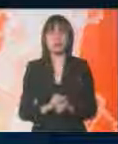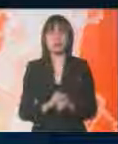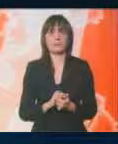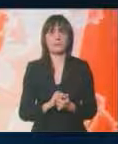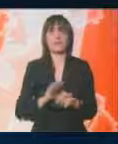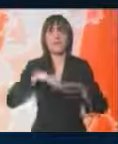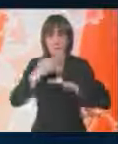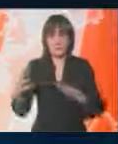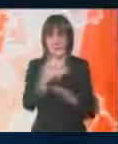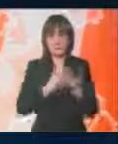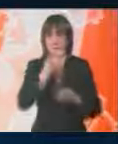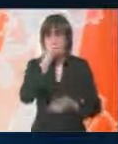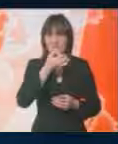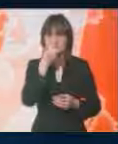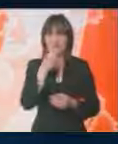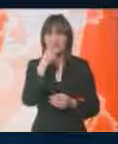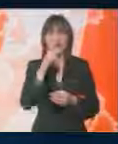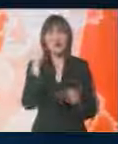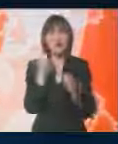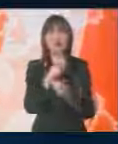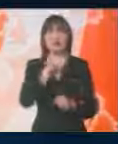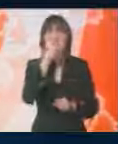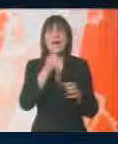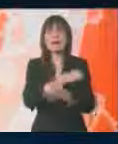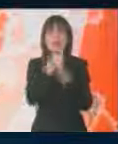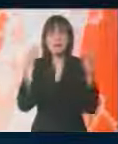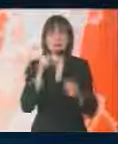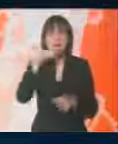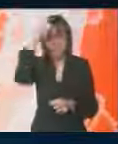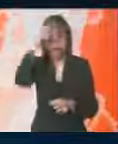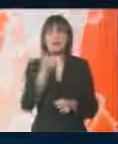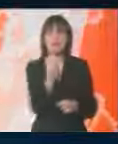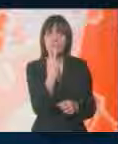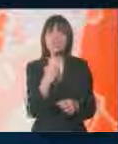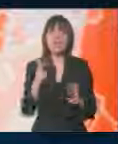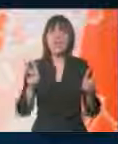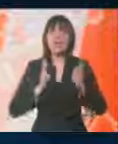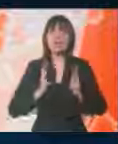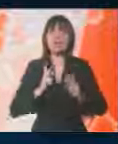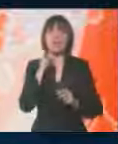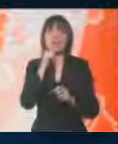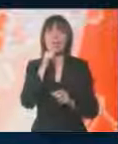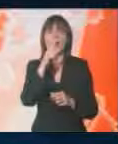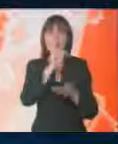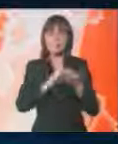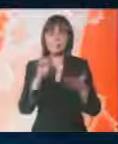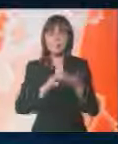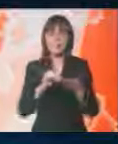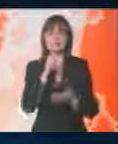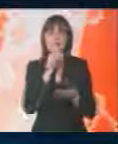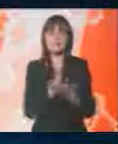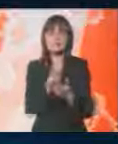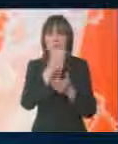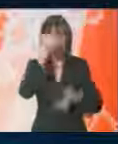A nakon usvajanja izveštaja Dika Martija, bar prema izjavama zvaničnika, i Beograd i Priština jedva čekaju da se postupi po rezoluciji i